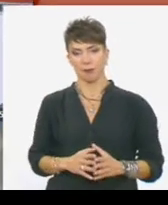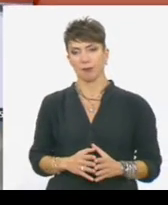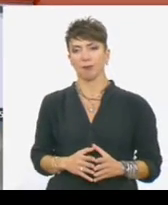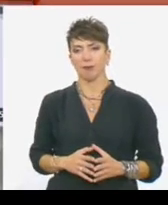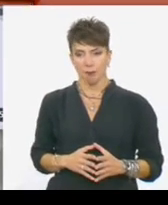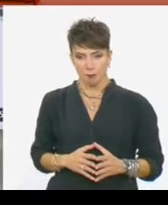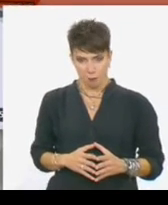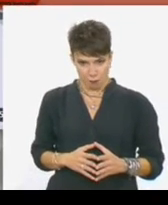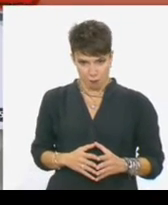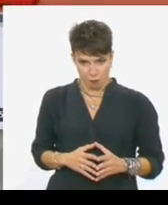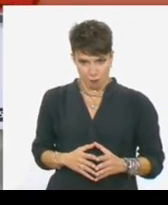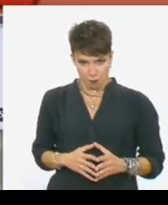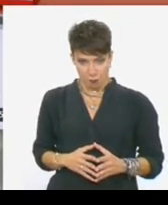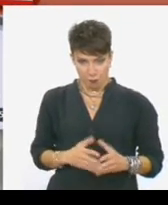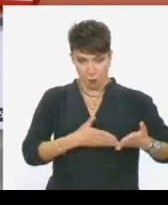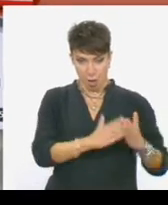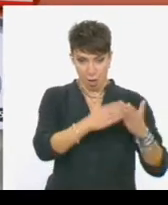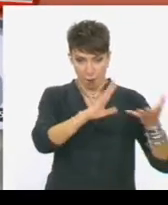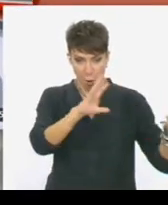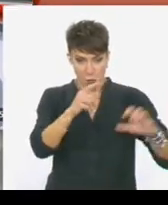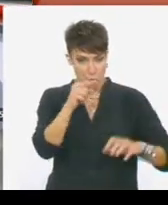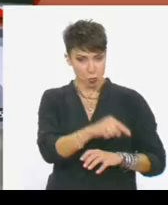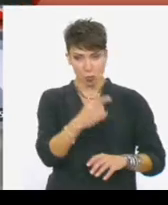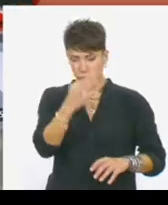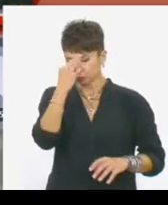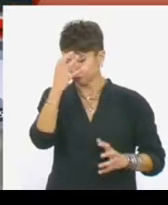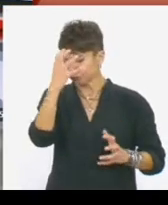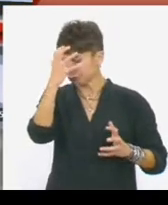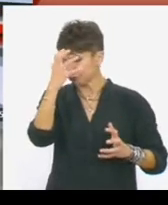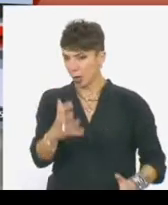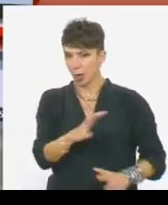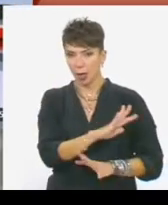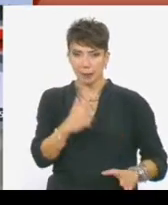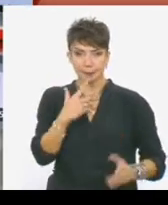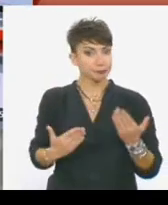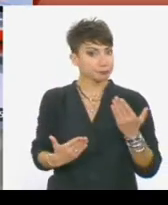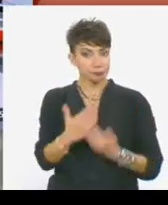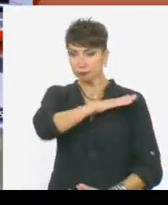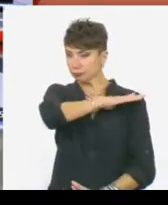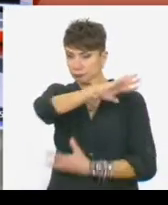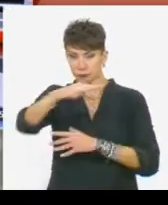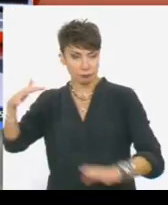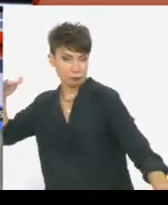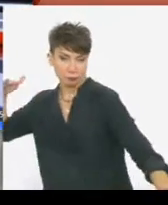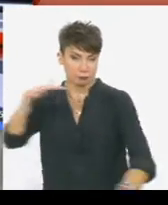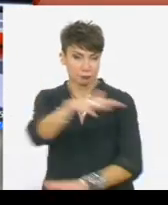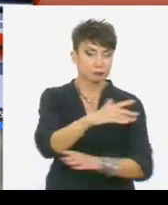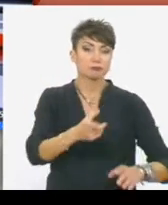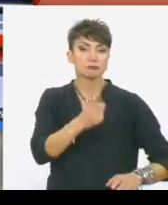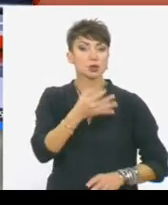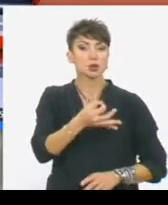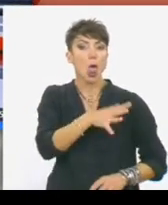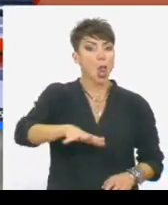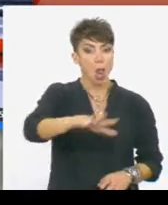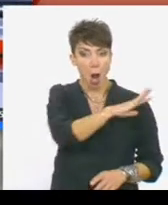Διαστάσεις χιόνος στη Βάδας έχουν πάρει λοιπόν οι καταγγελίες για τα όσα συνέβαιναν στην κυβωτό του κόσμου. Σήμερα το πρωί είχαμε και επεισόδια έξω από τις εγκαταστάσεις της κυβωτού στον Κολονό,